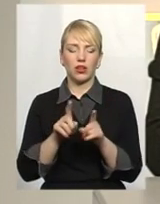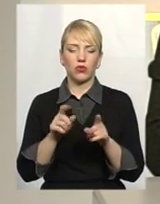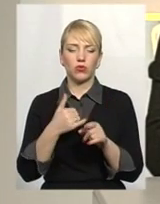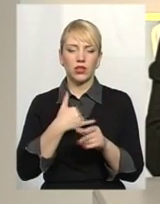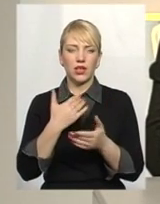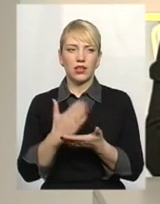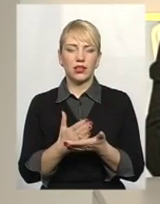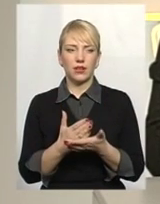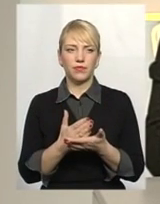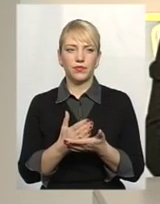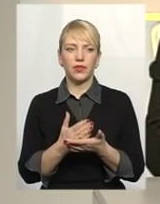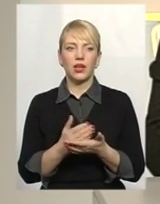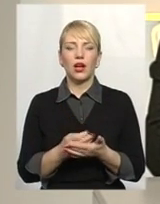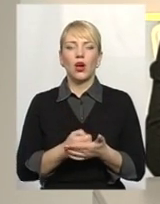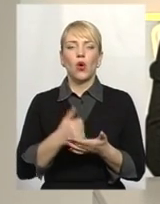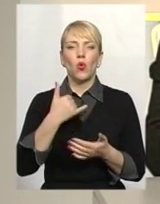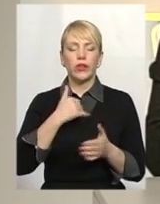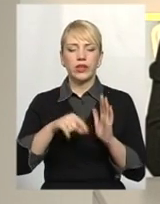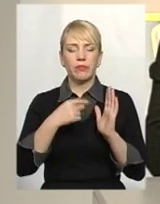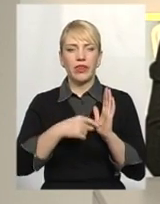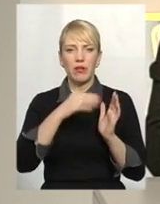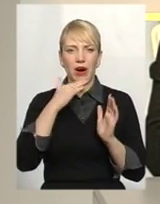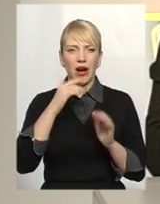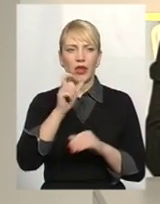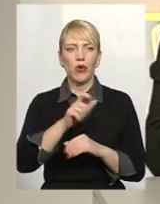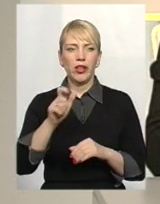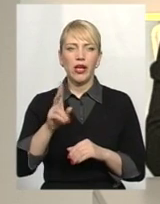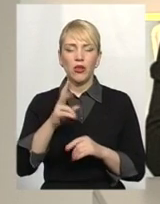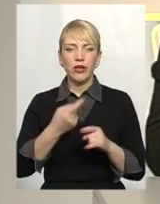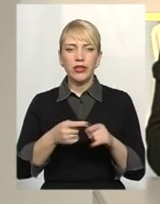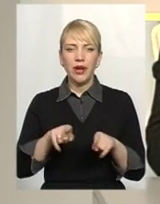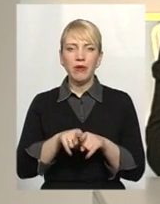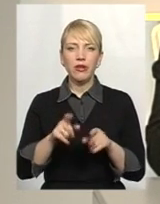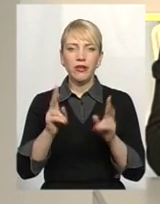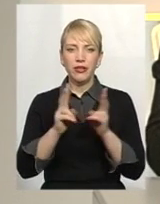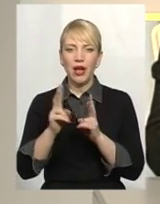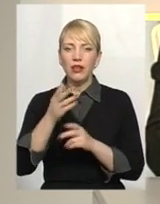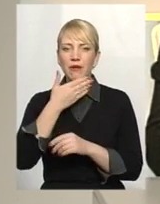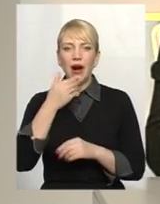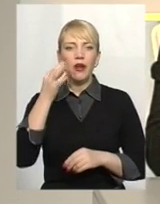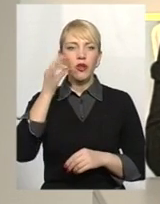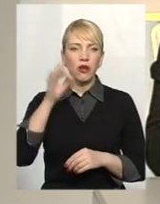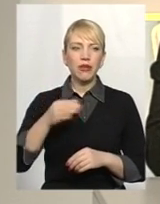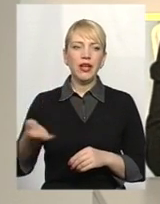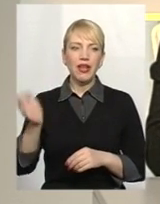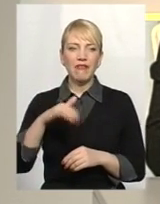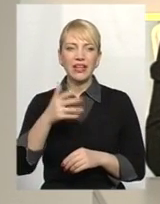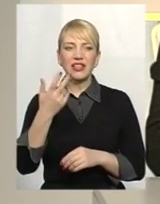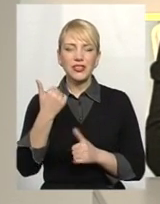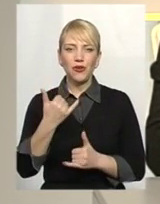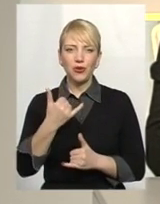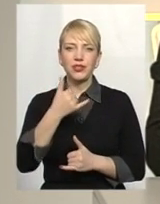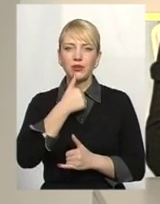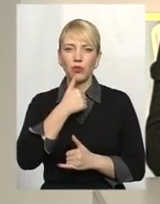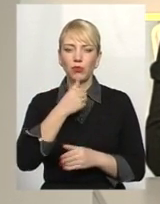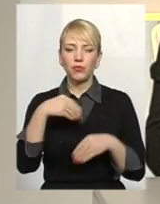Власне, дійсно, питань багато, зокрема у тих людей, які з тим стикаються, не мають досвіда. Давайте сьогодні спробуємо дати